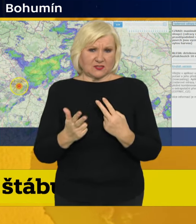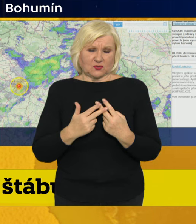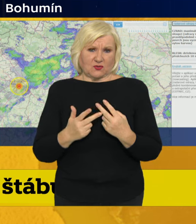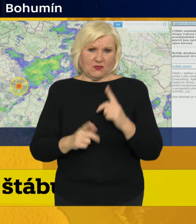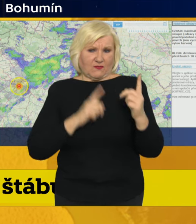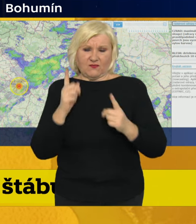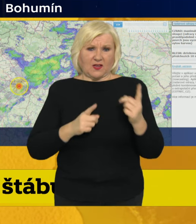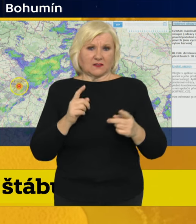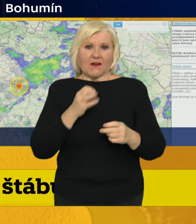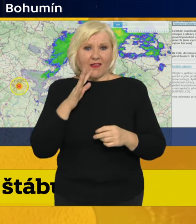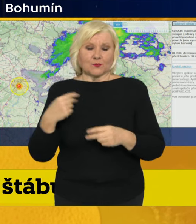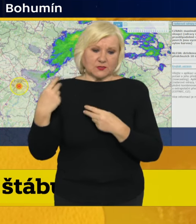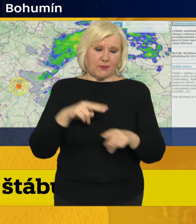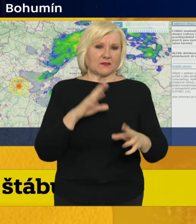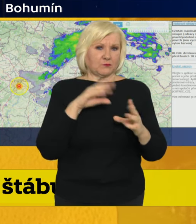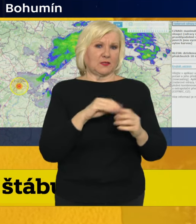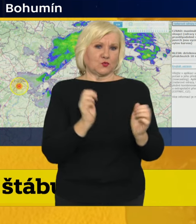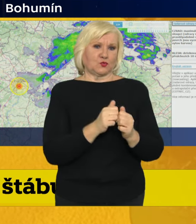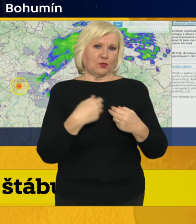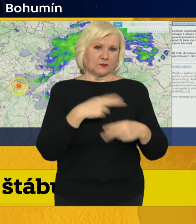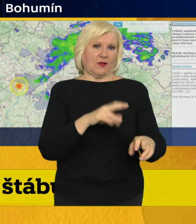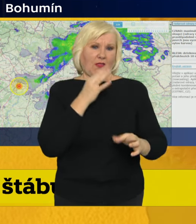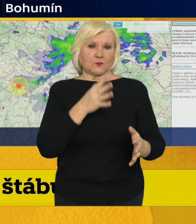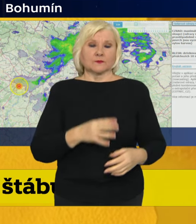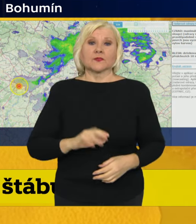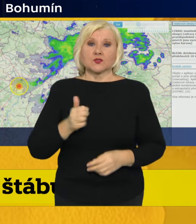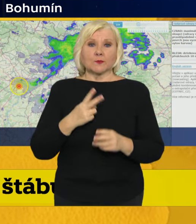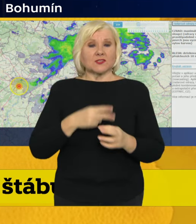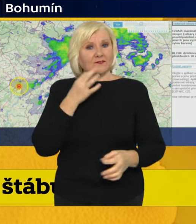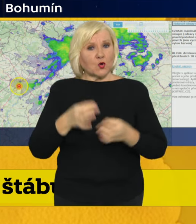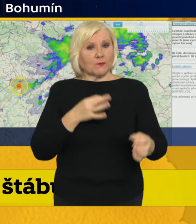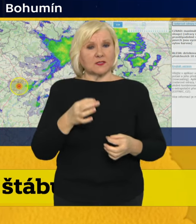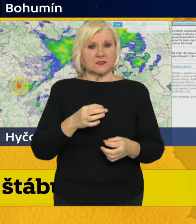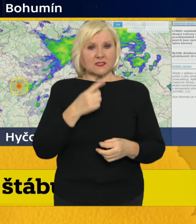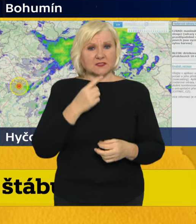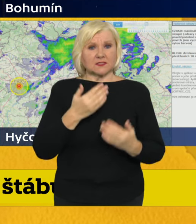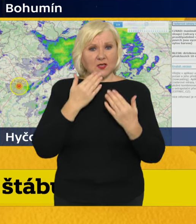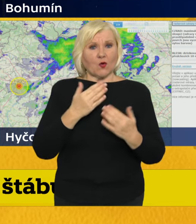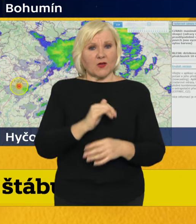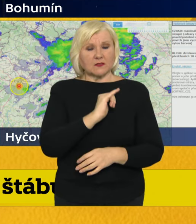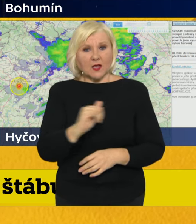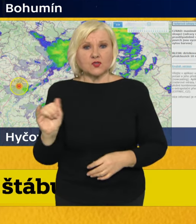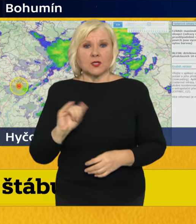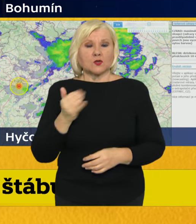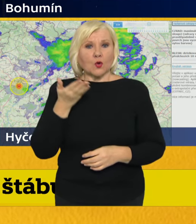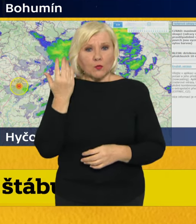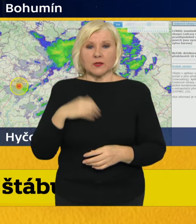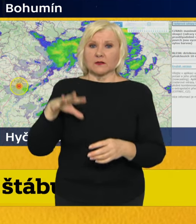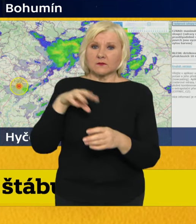do suchého bydlí. Poslední informace ode mě. Já bych chtěl velmi poděkovat všem, kteří už se dnes zapojili do